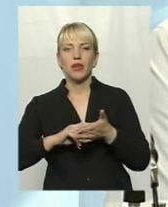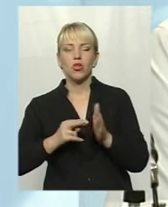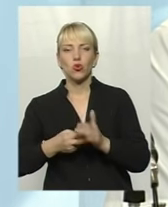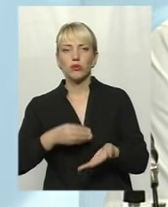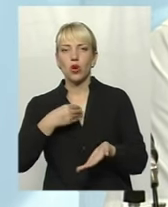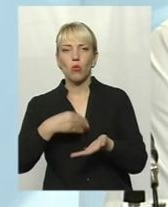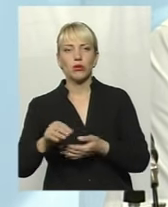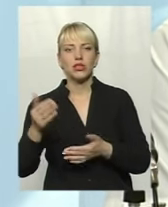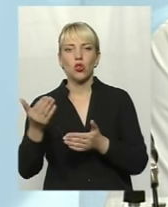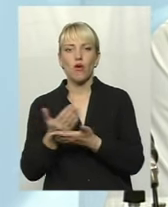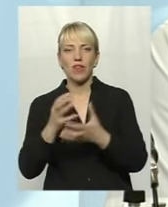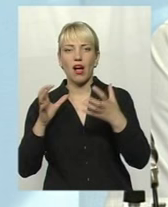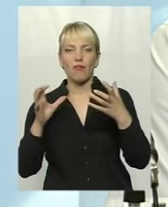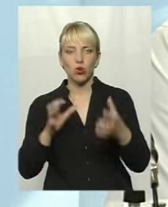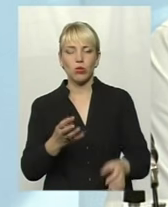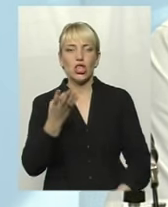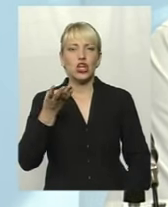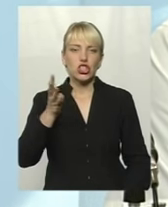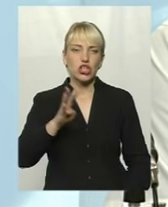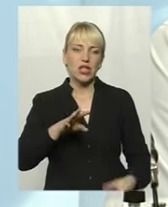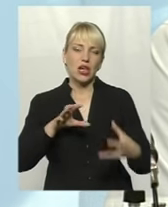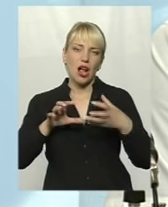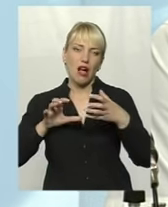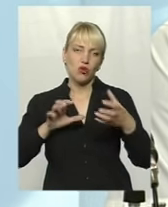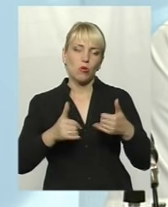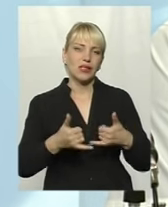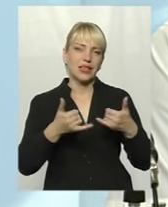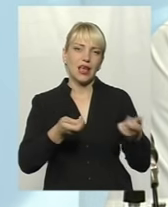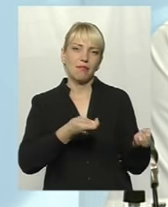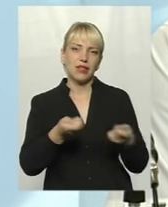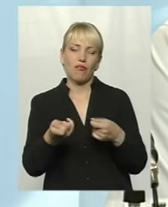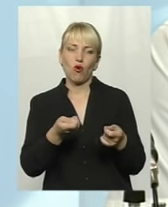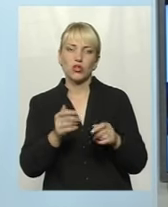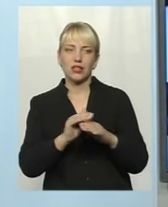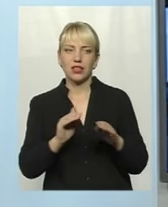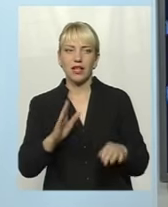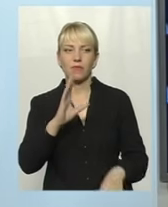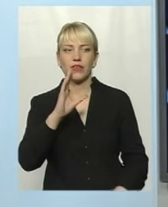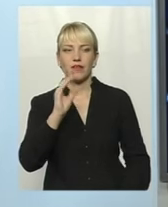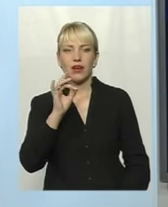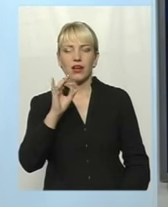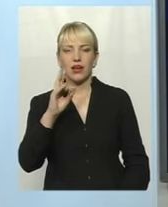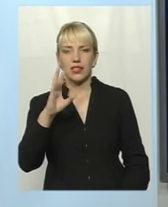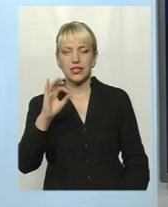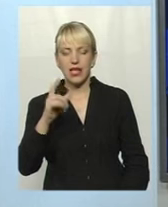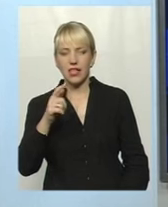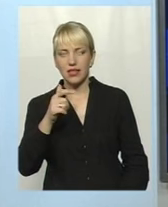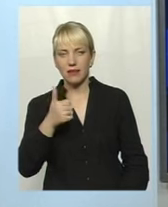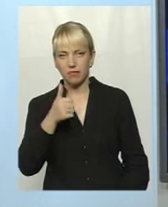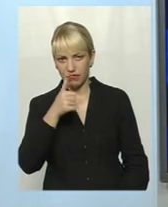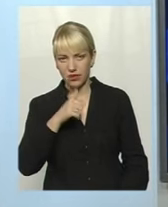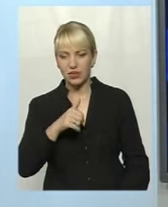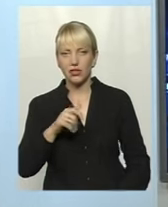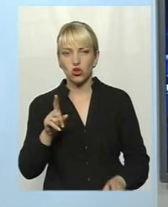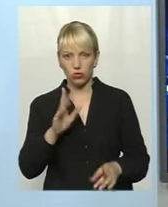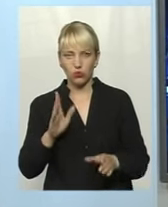території нашої буде чотири автобуса для підвозу дітей до школи. Тобто у вересень місяць діти добираються рейсовими? Ні, хотів